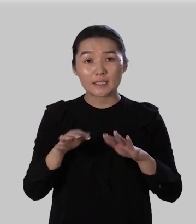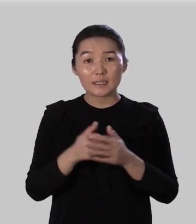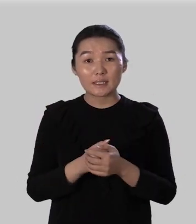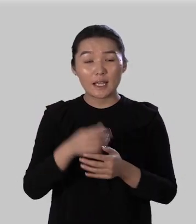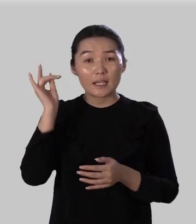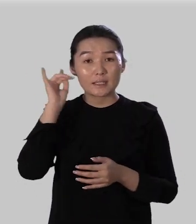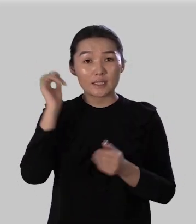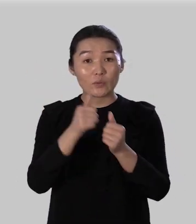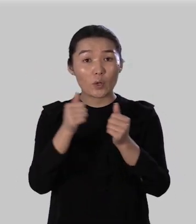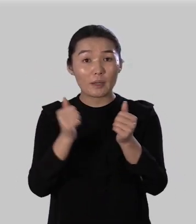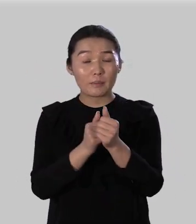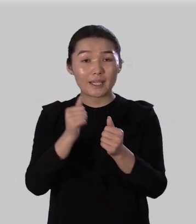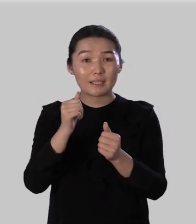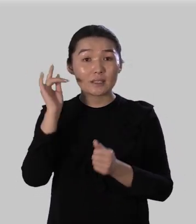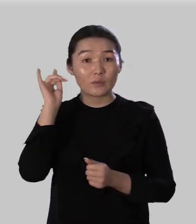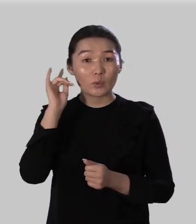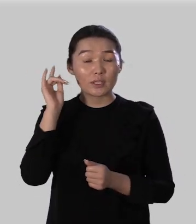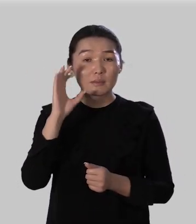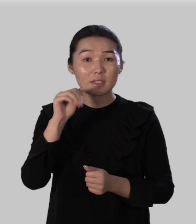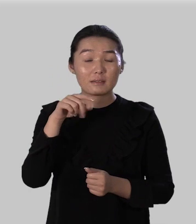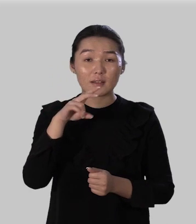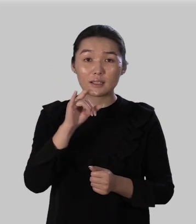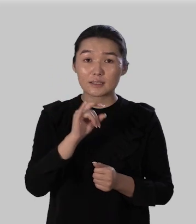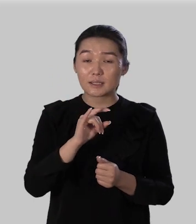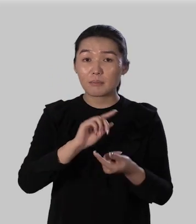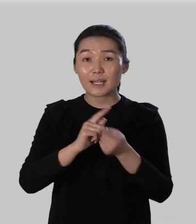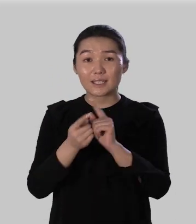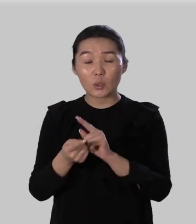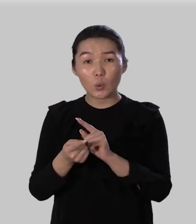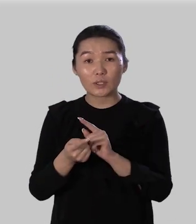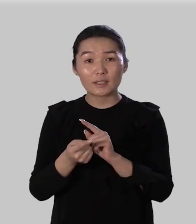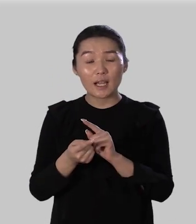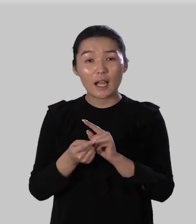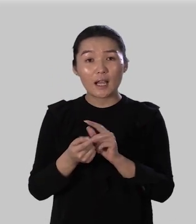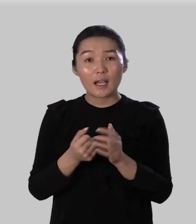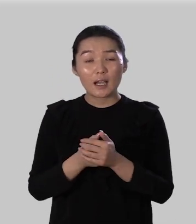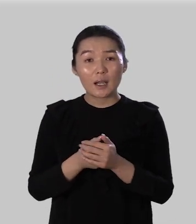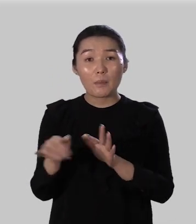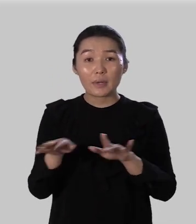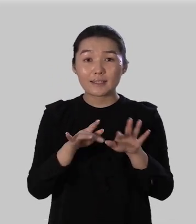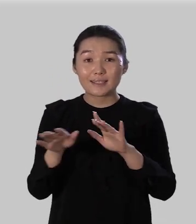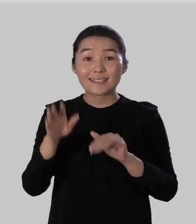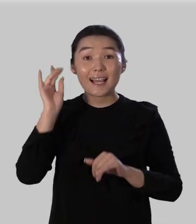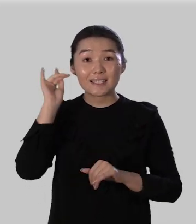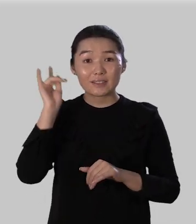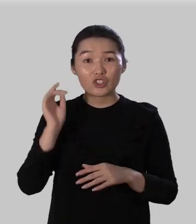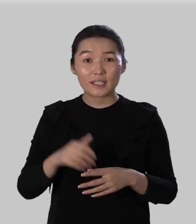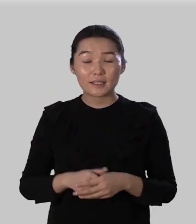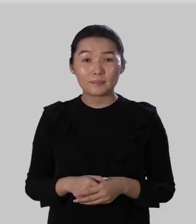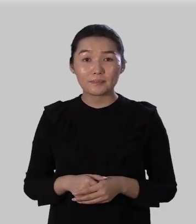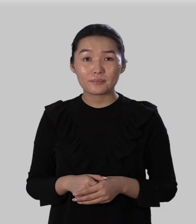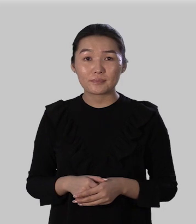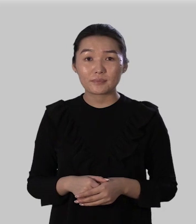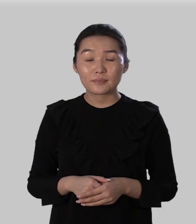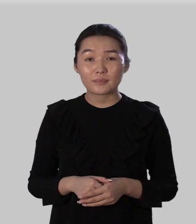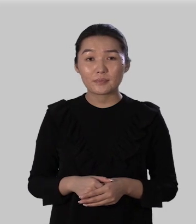со звуком стоящим перед звонким согласным происходит уже известный вам из прошлых уроков процесс озвончения